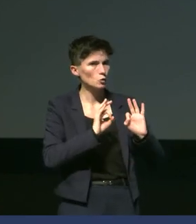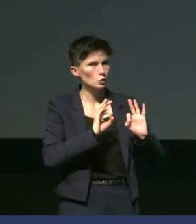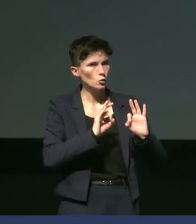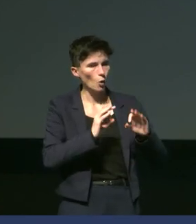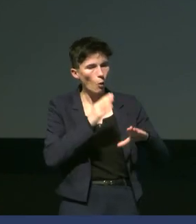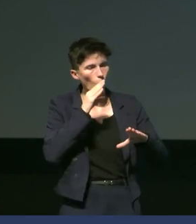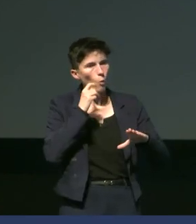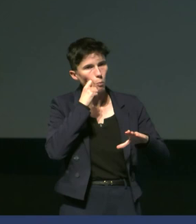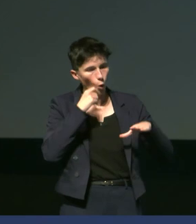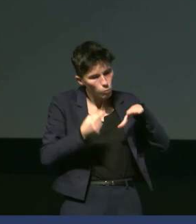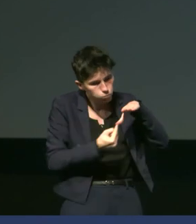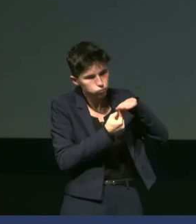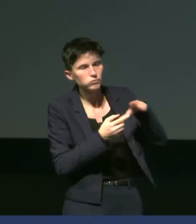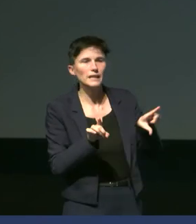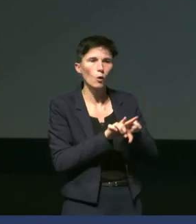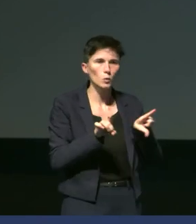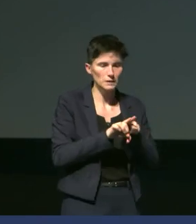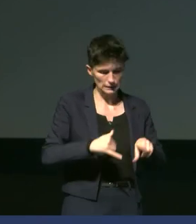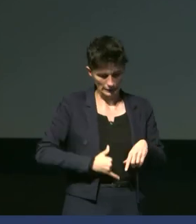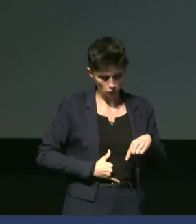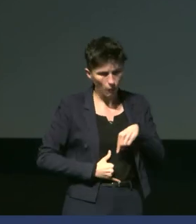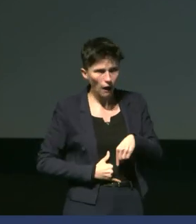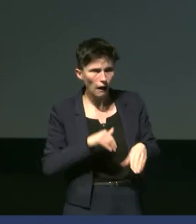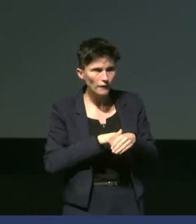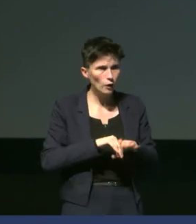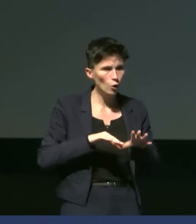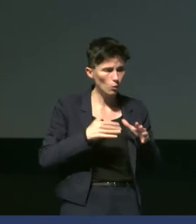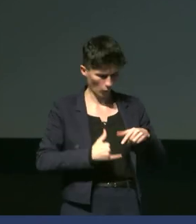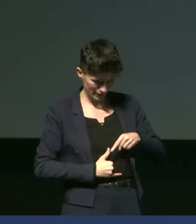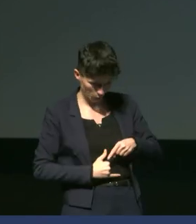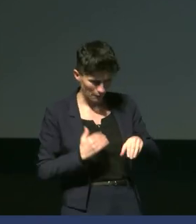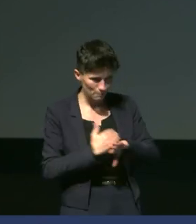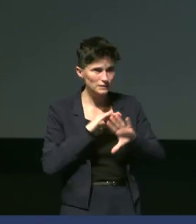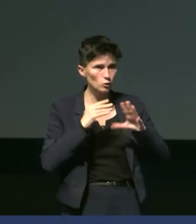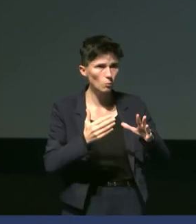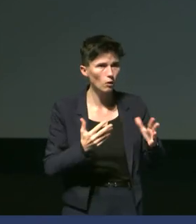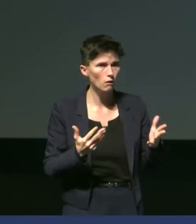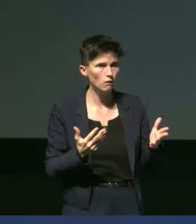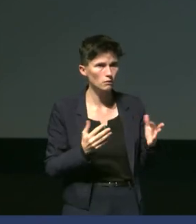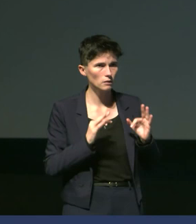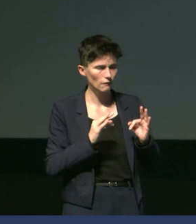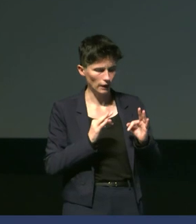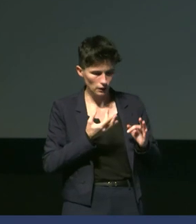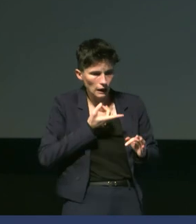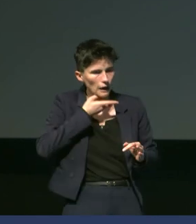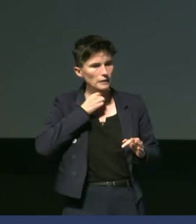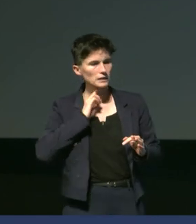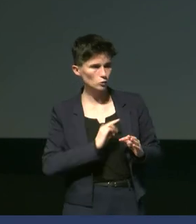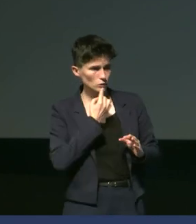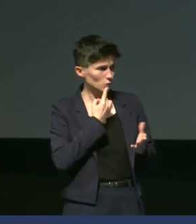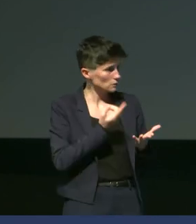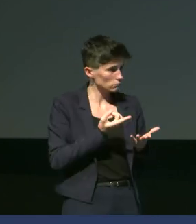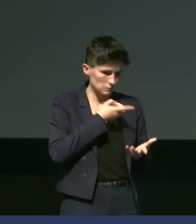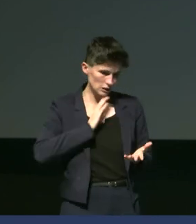et dans l'estomac.'est bien ça ? Comment ça se passe pour l'estomac ?'est-à-dire, d'un point de vue de l'ingestion, ce n pas digéré ?